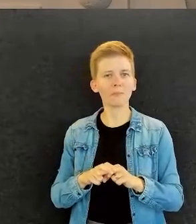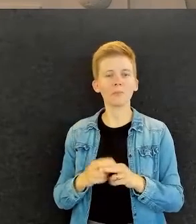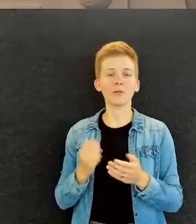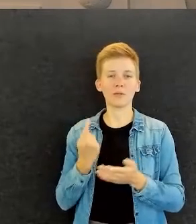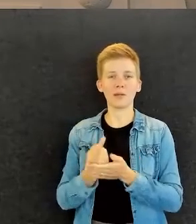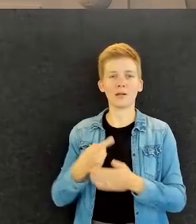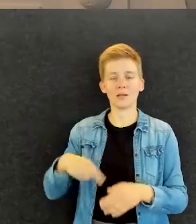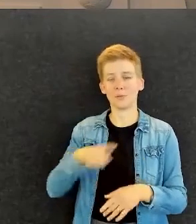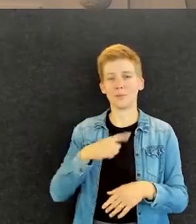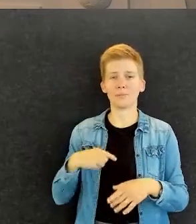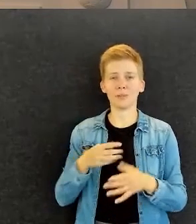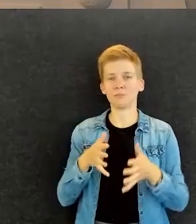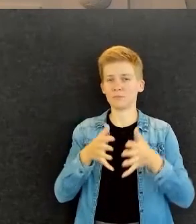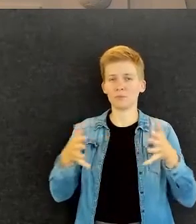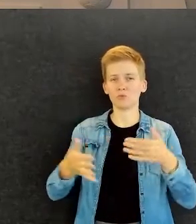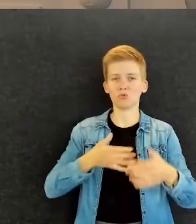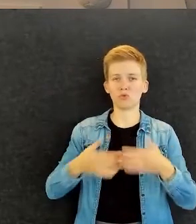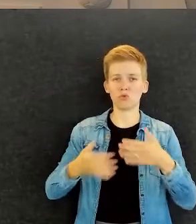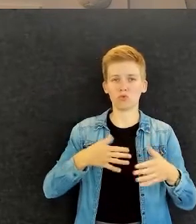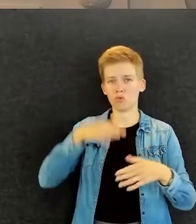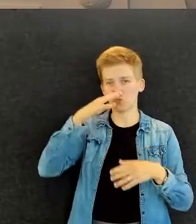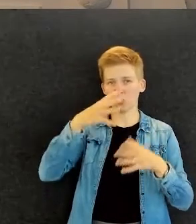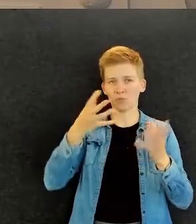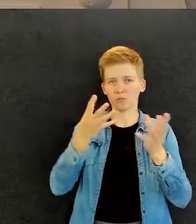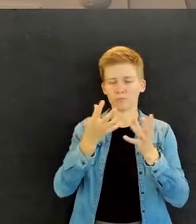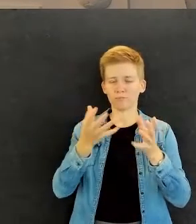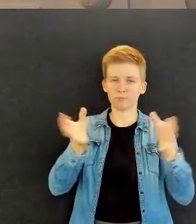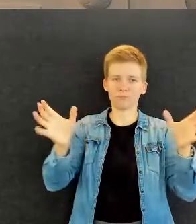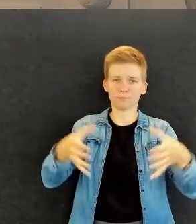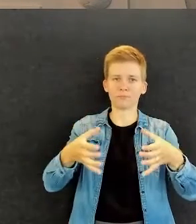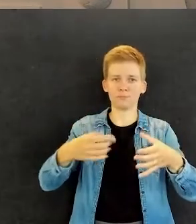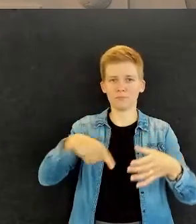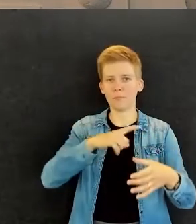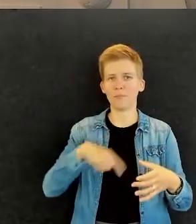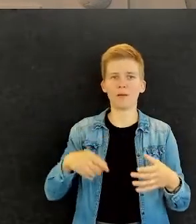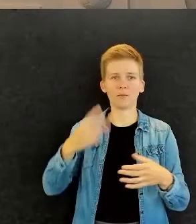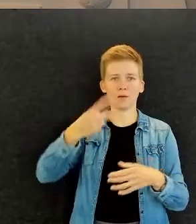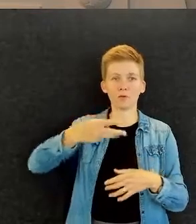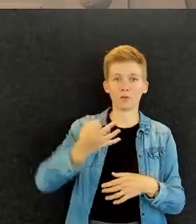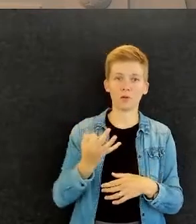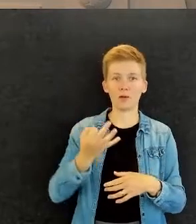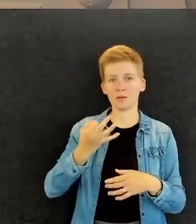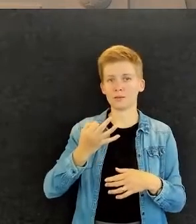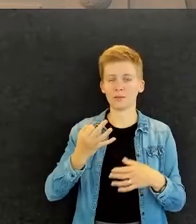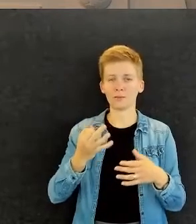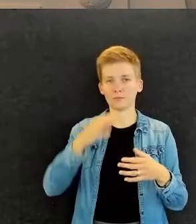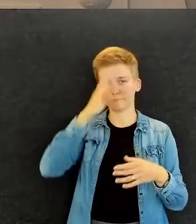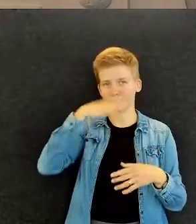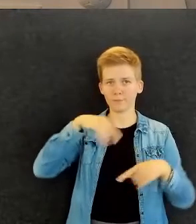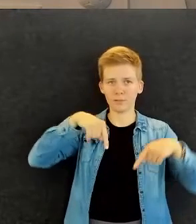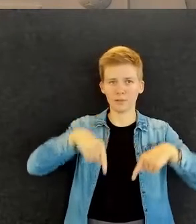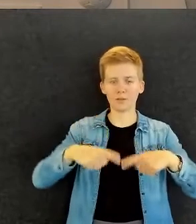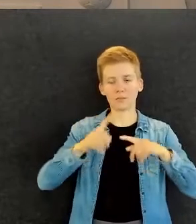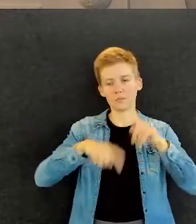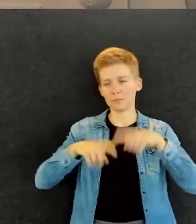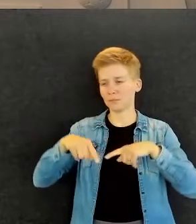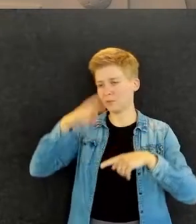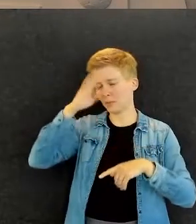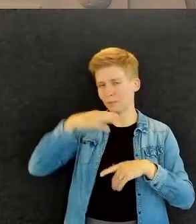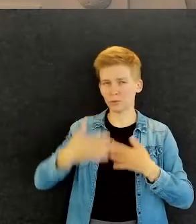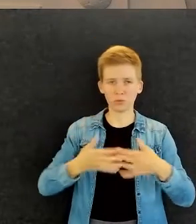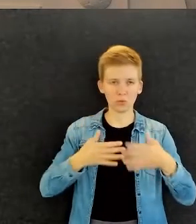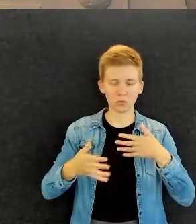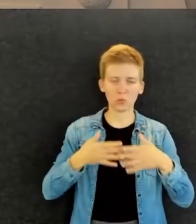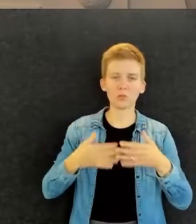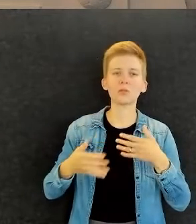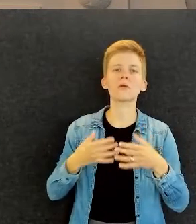Meillä on sportitalolla paljon, että yhteensä 28 henkeä. Niin se, että tämä on aika iso työyhteisö. Täällä on erilaisia ihmisiä. Mutta se, että tämä on myös